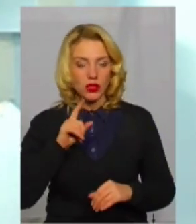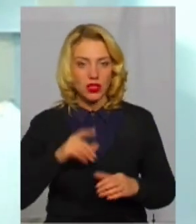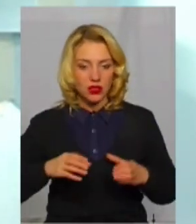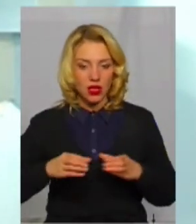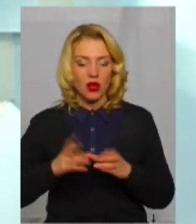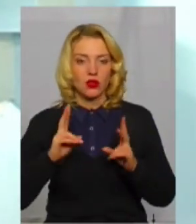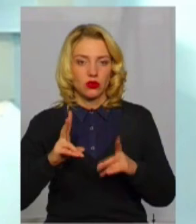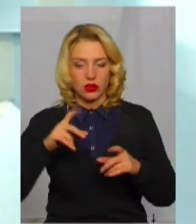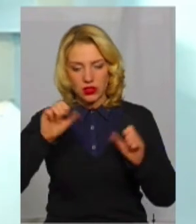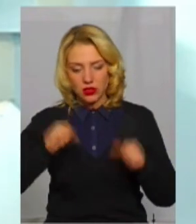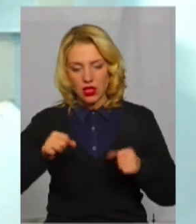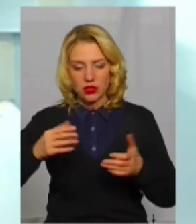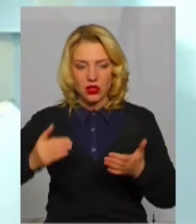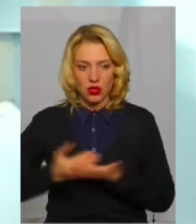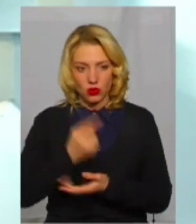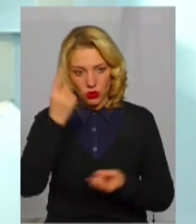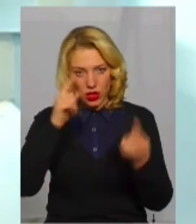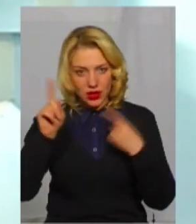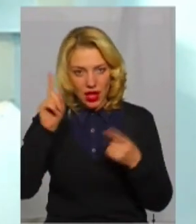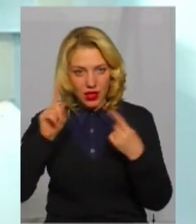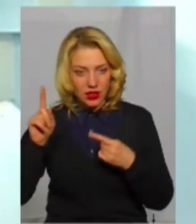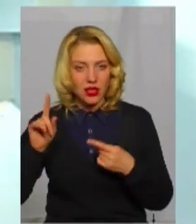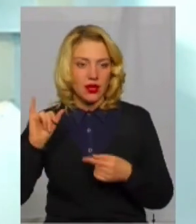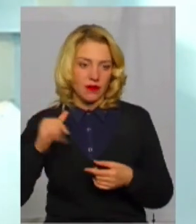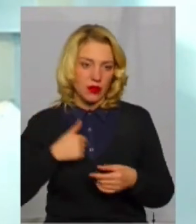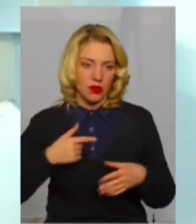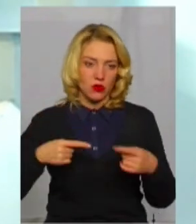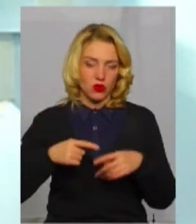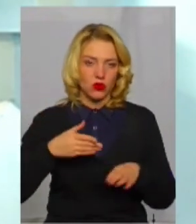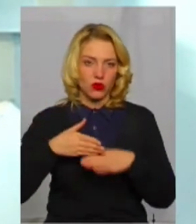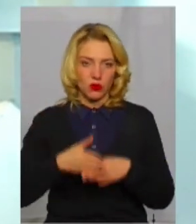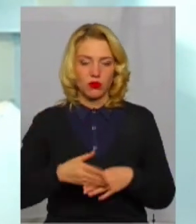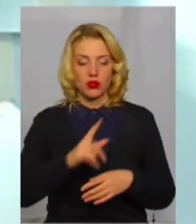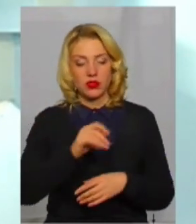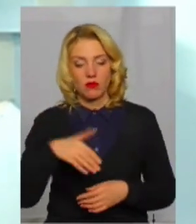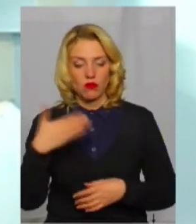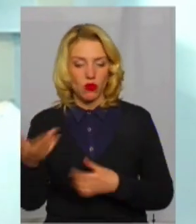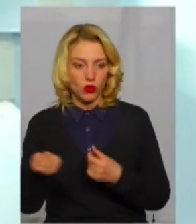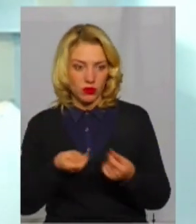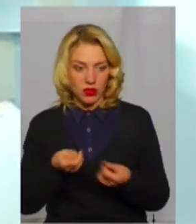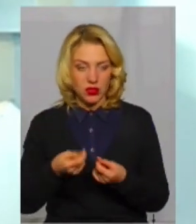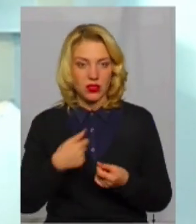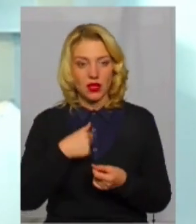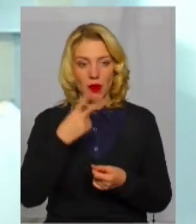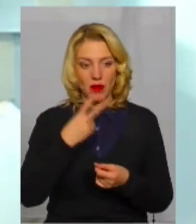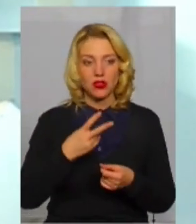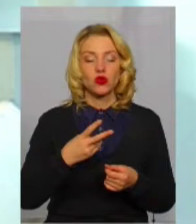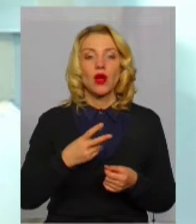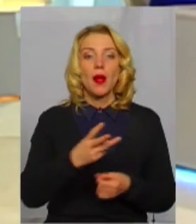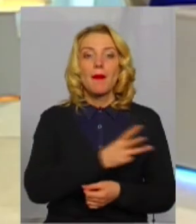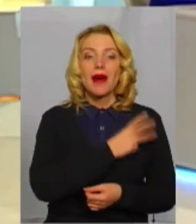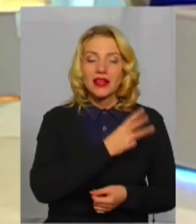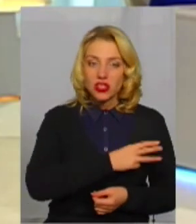який здатний на нові ідеї, креативні ідеї. Ми точно допоможемо з боку адміністрації, і я бачу бажання з